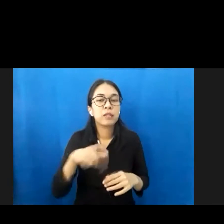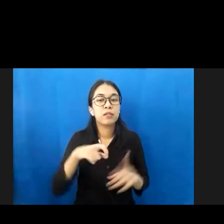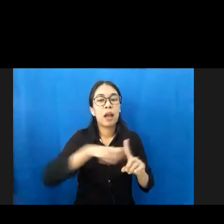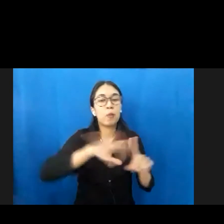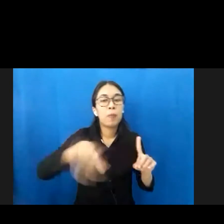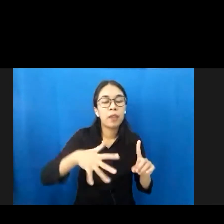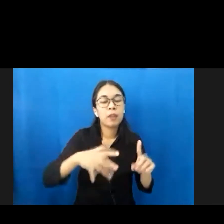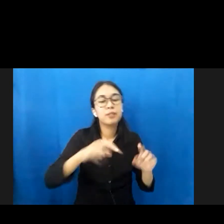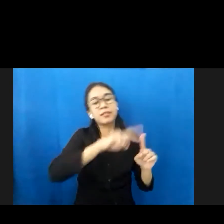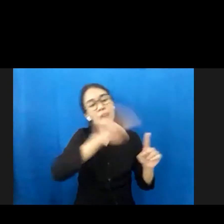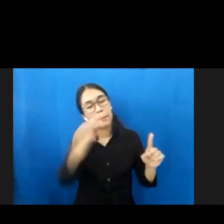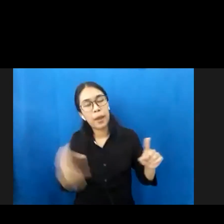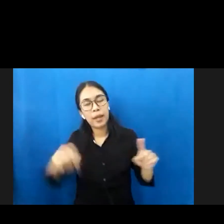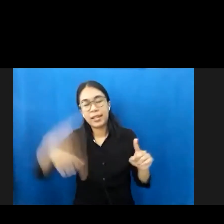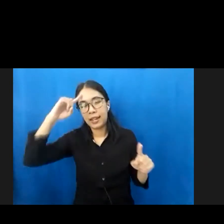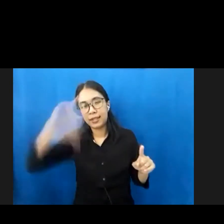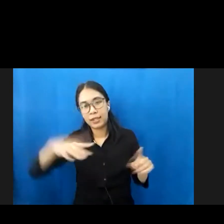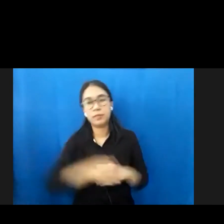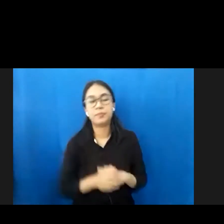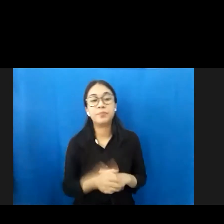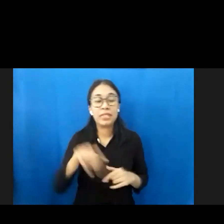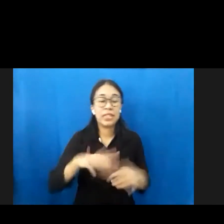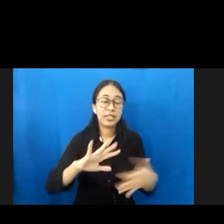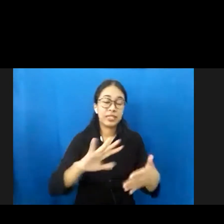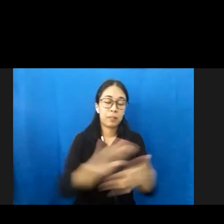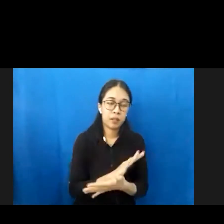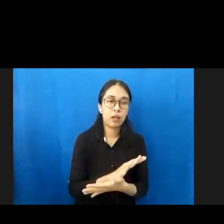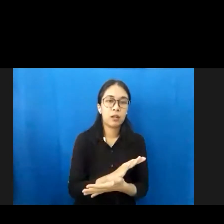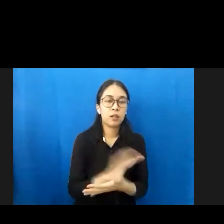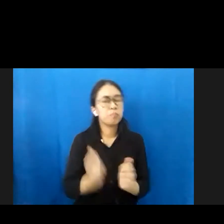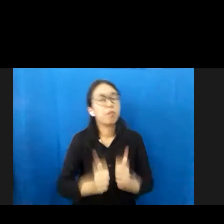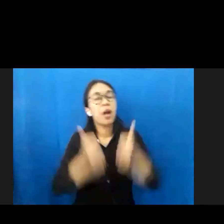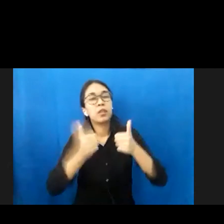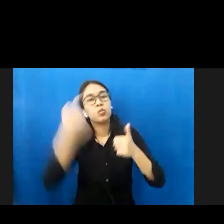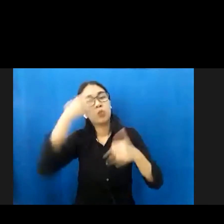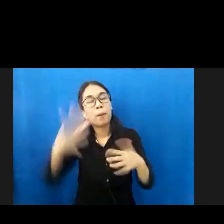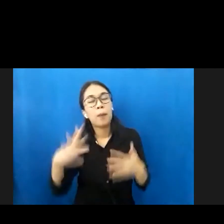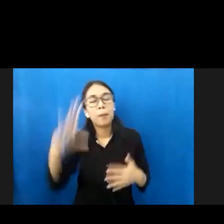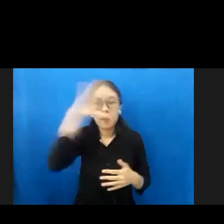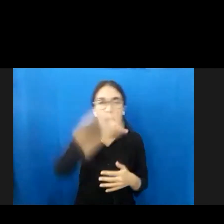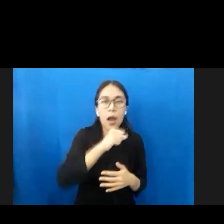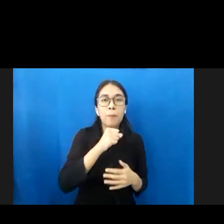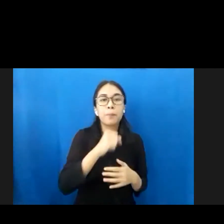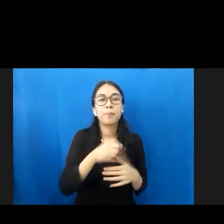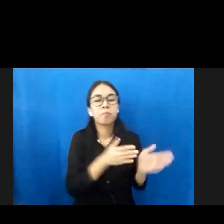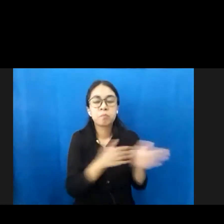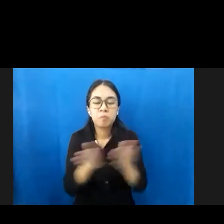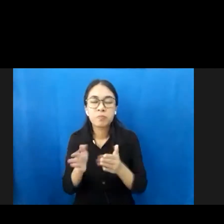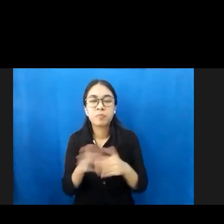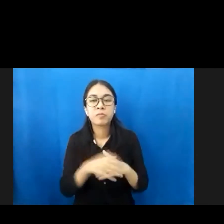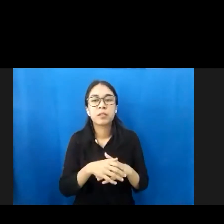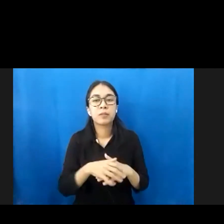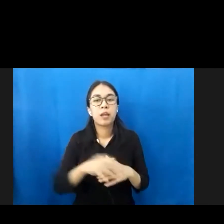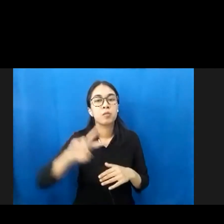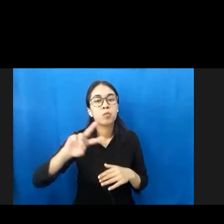ke tingkat desa. Mari kita gunakan kesempatan ini sebaik-baiknya untuk memahami dengan benar arah refocusing anggaran termasuk di